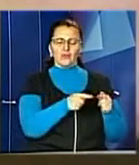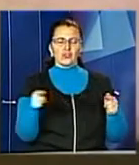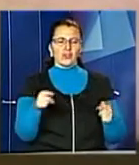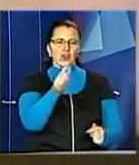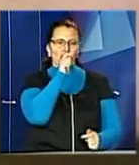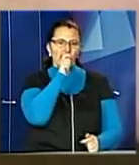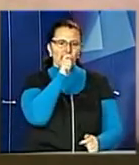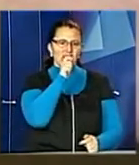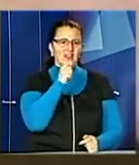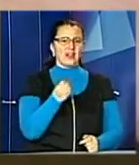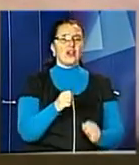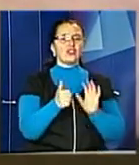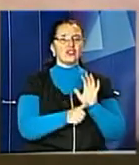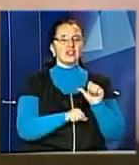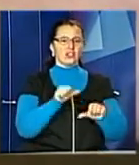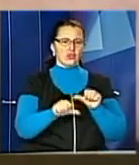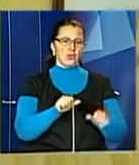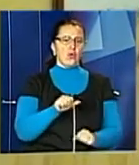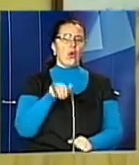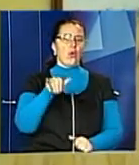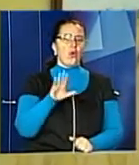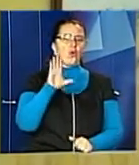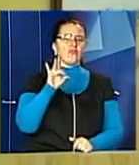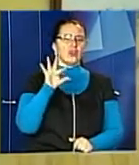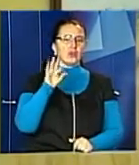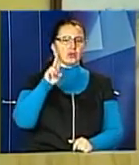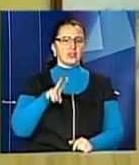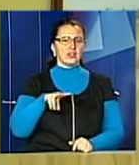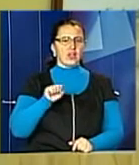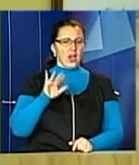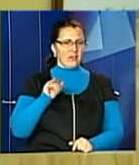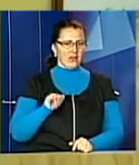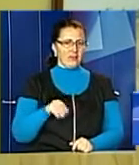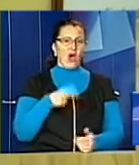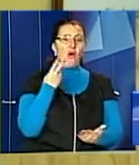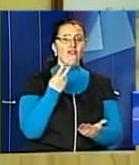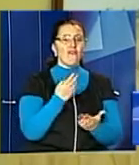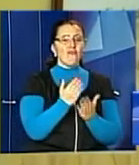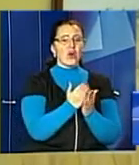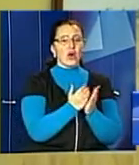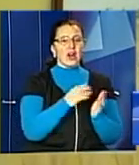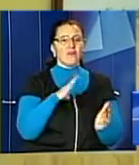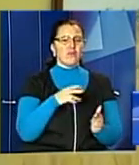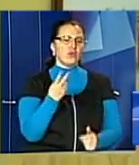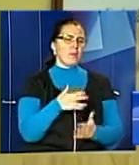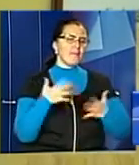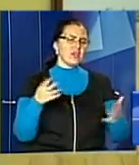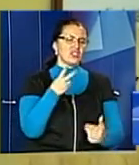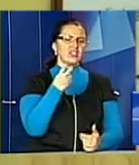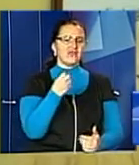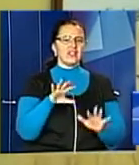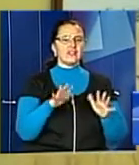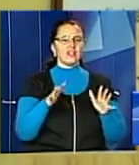року у Вроцлаві. В програмі було понад 200 подій, включаючи